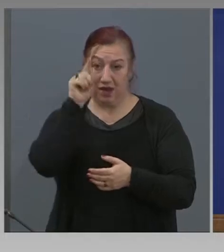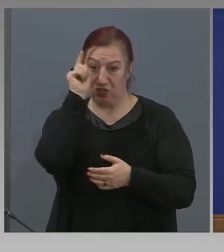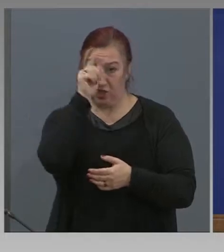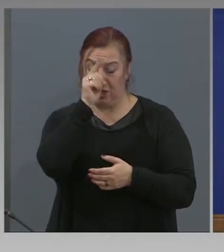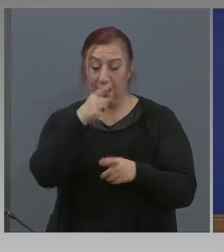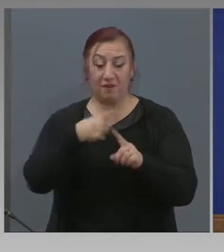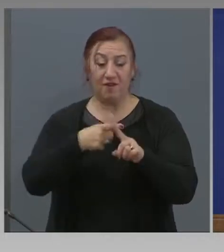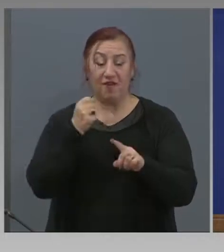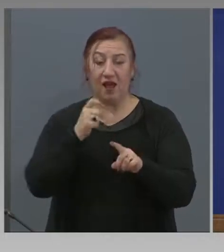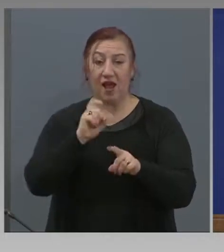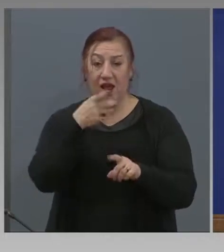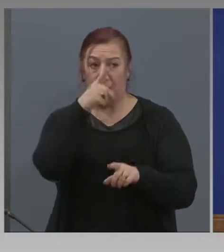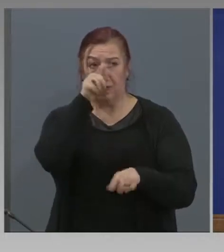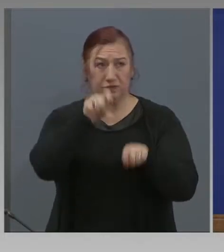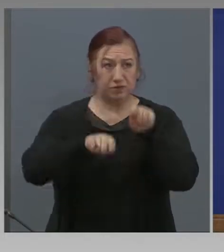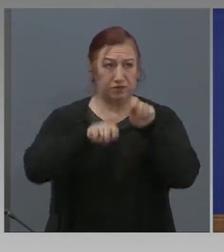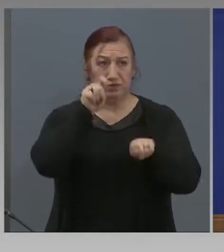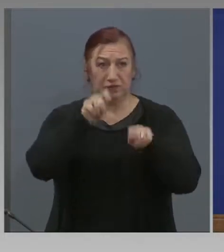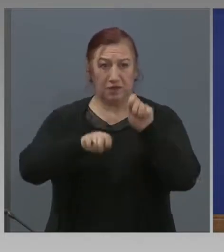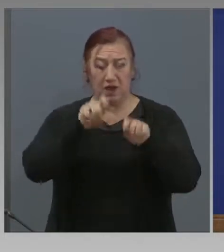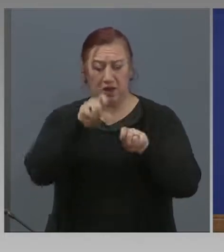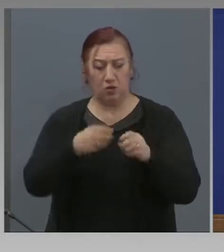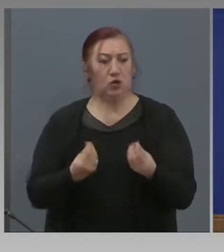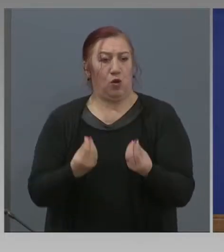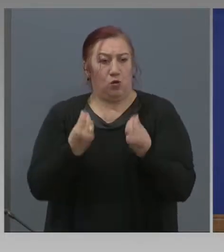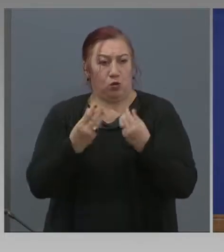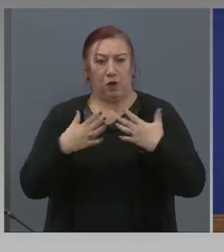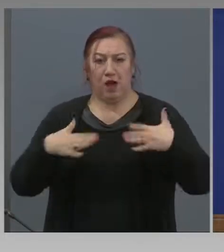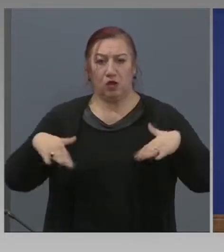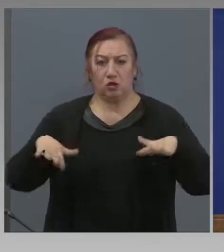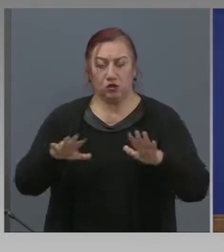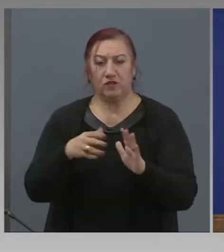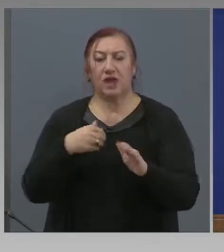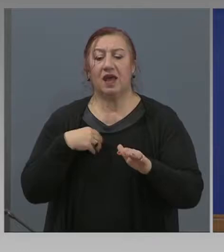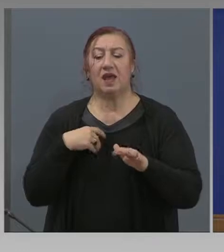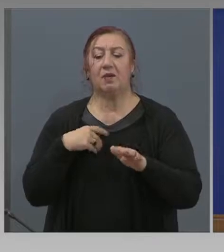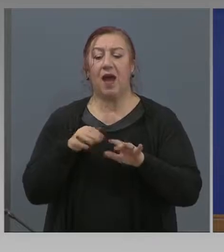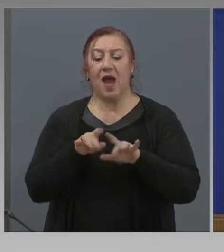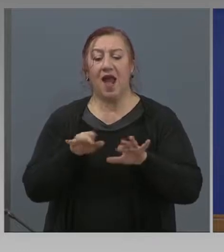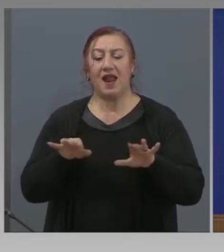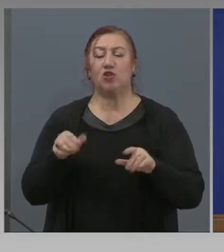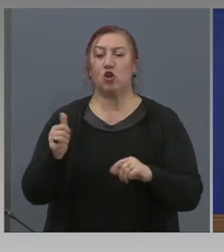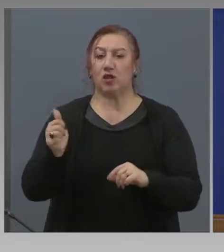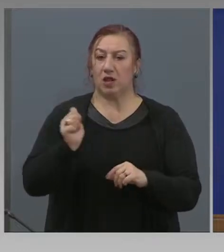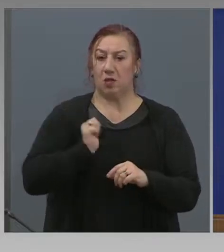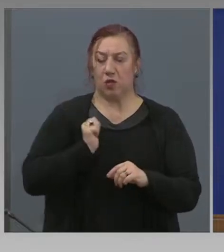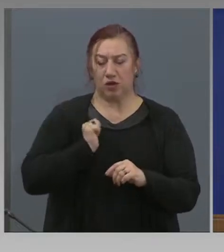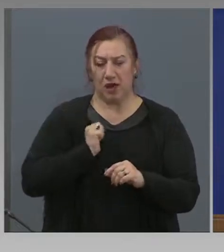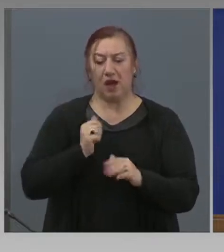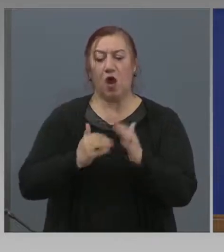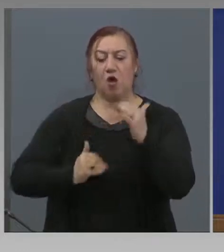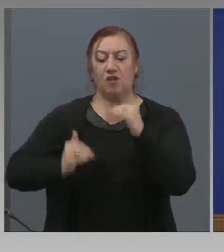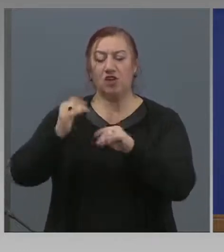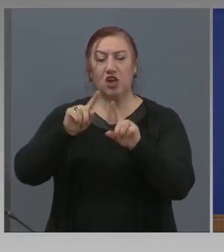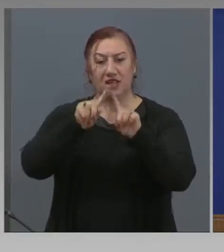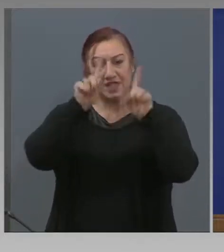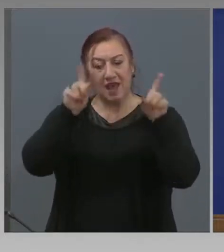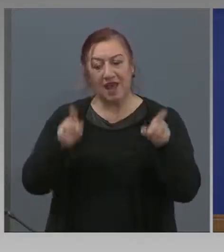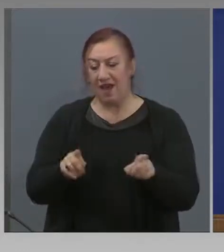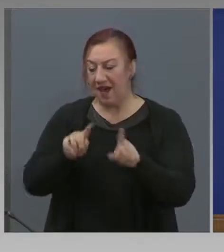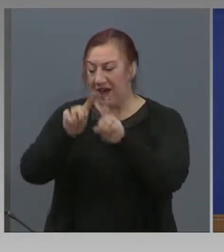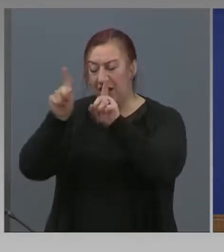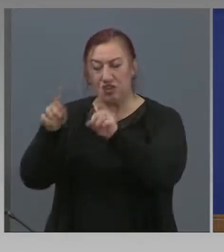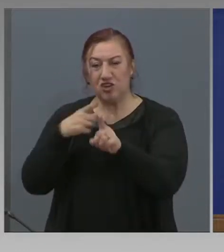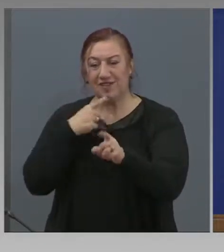2019 година, подобрени са изключително много условията, въведен електронен портиер, увеличени са гишетата, така че